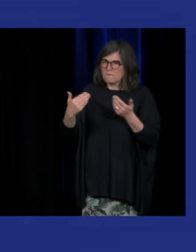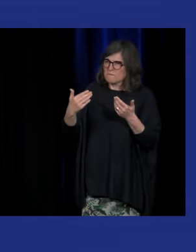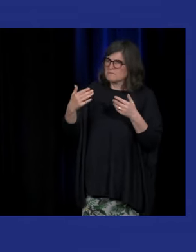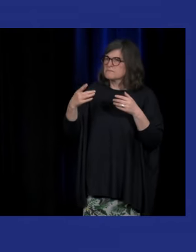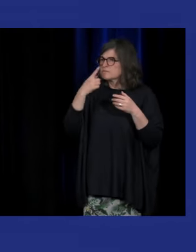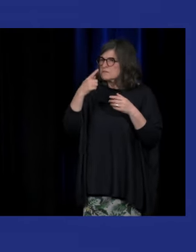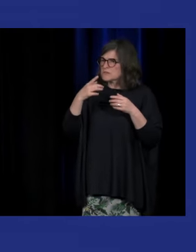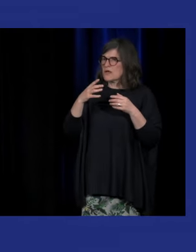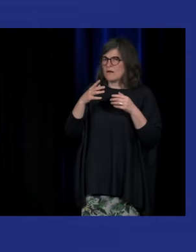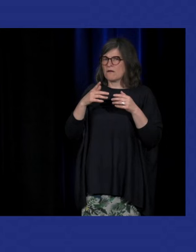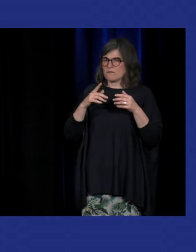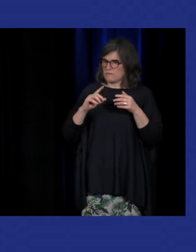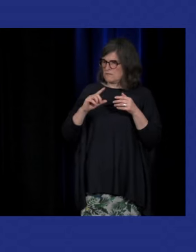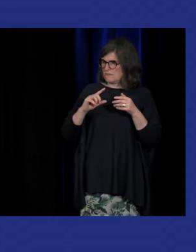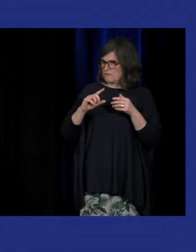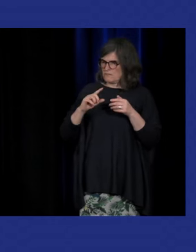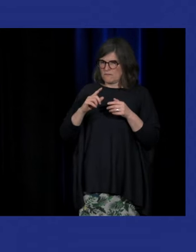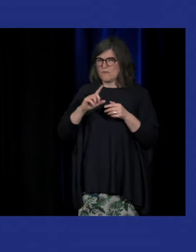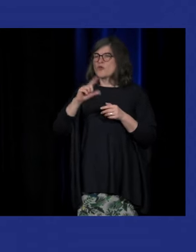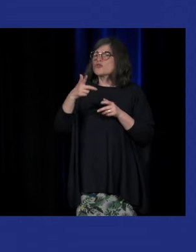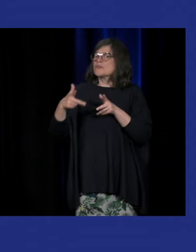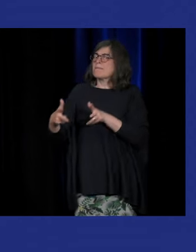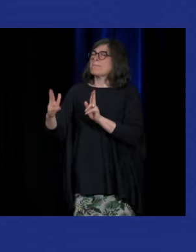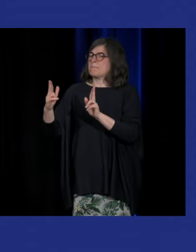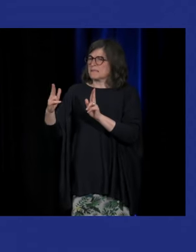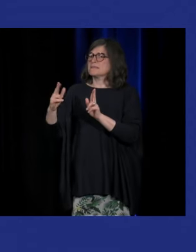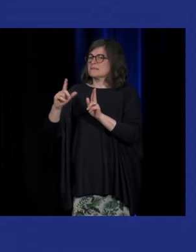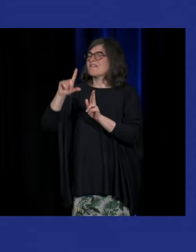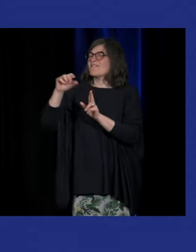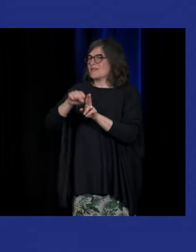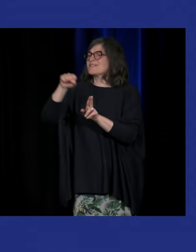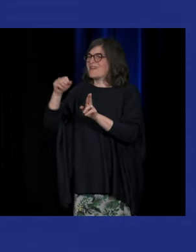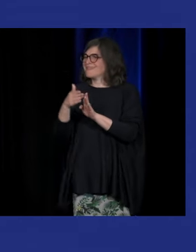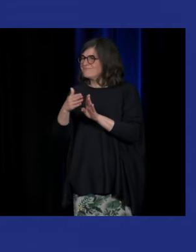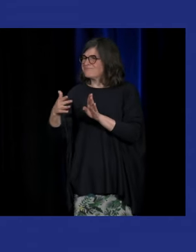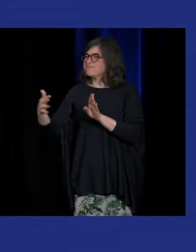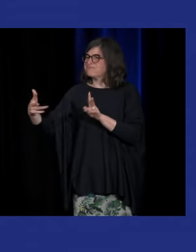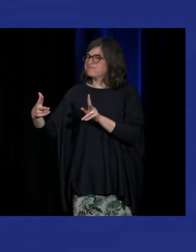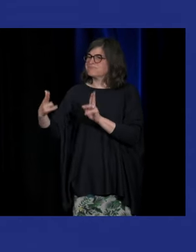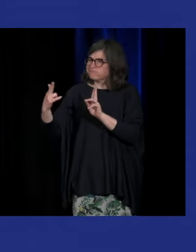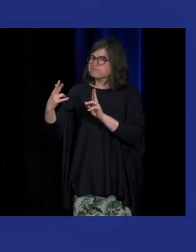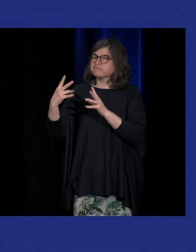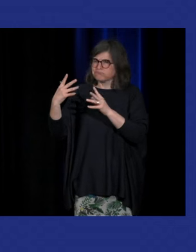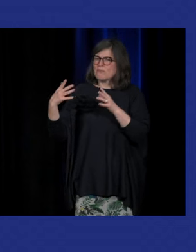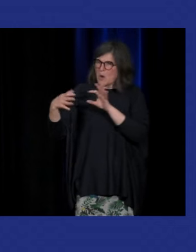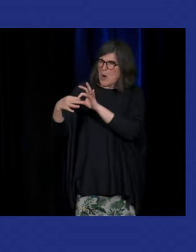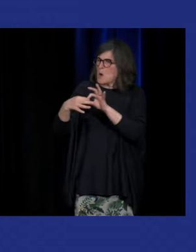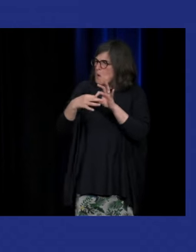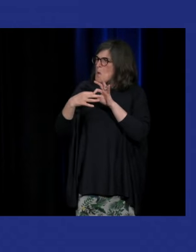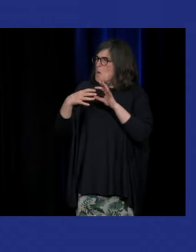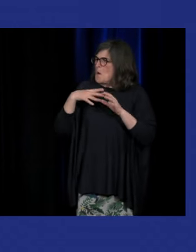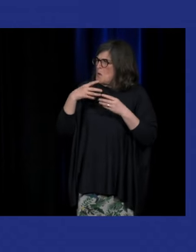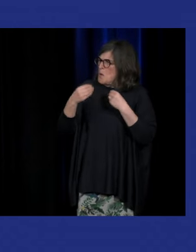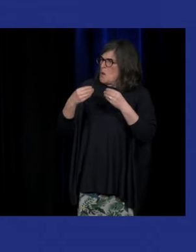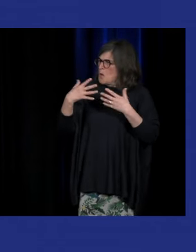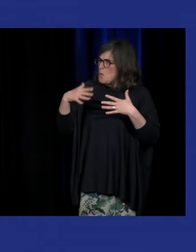guillemets dans la seconde moitié du 20ème siècle et qui a apporté effectivement beaucoup je pense de progrès d'une certaine manière et bien